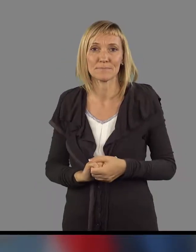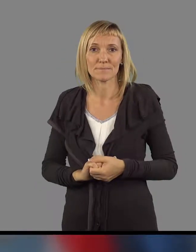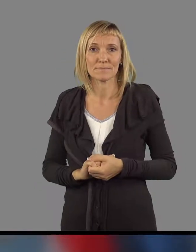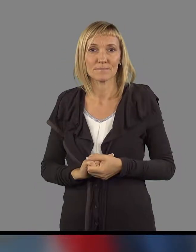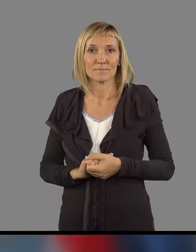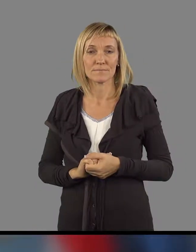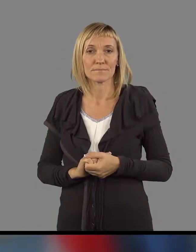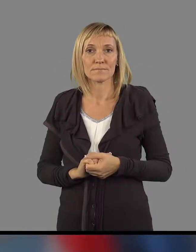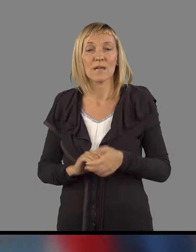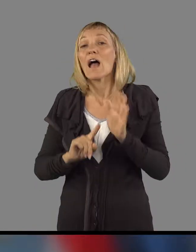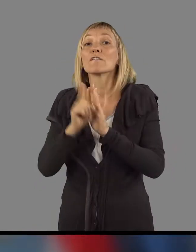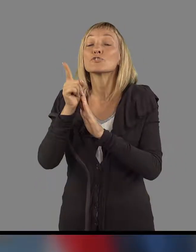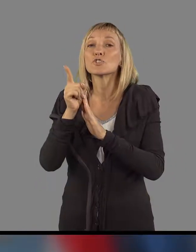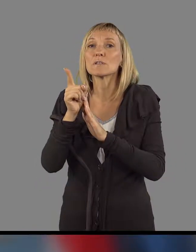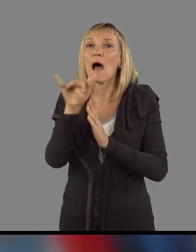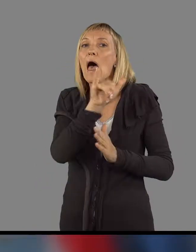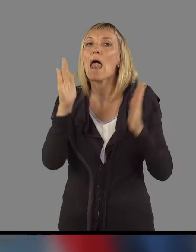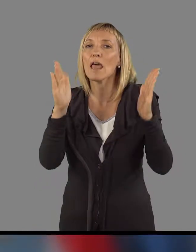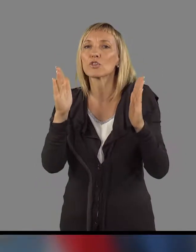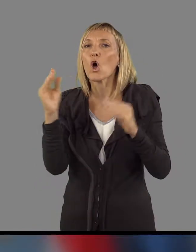Višina letnega dodatka je že znana?